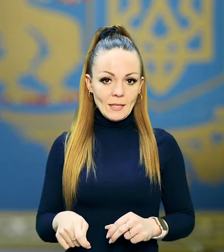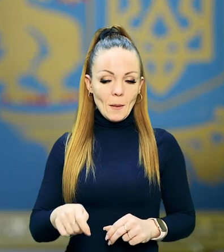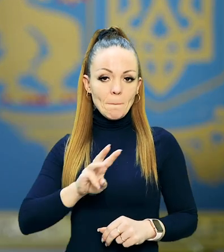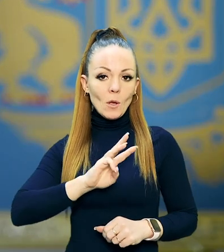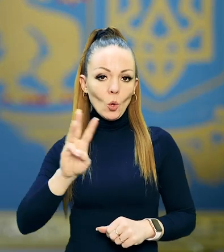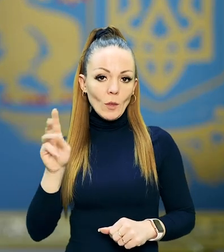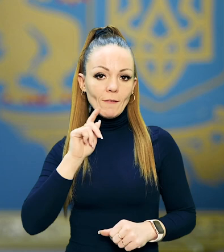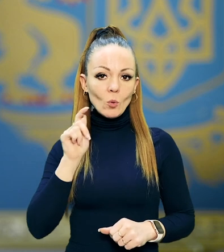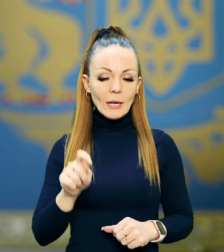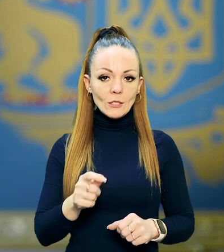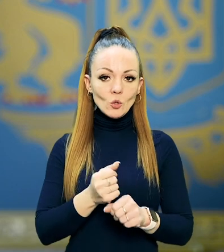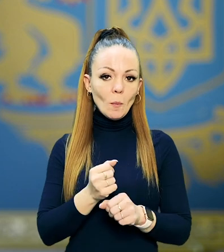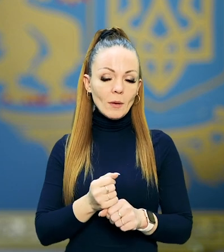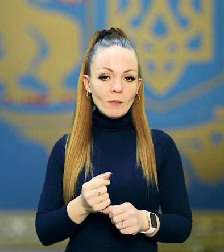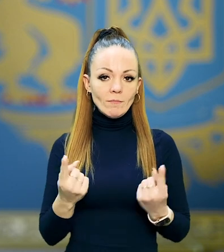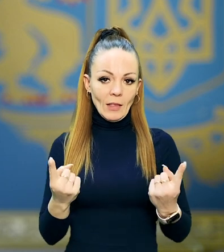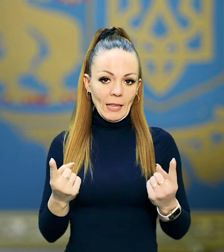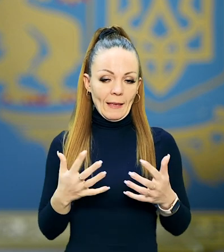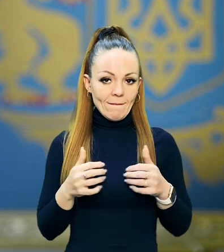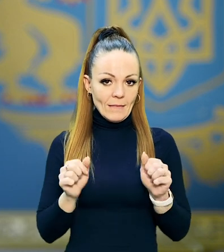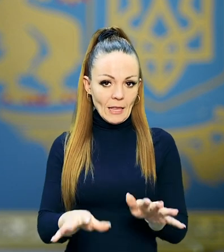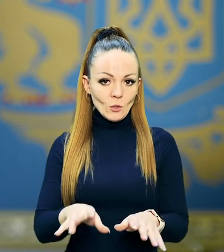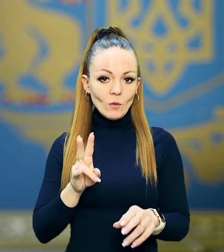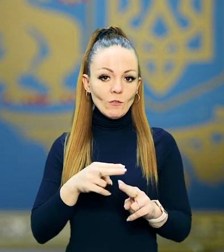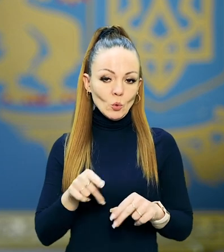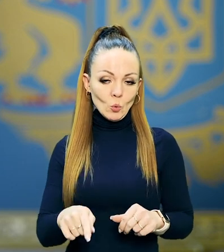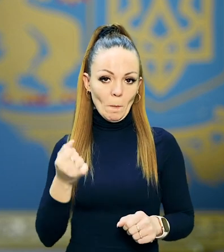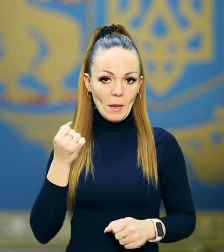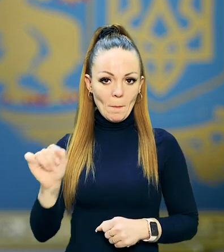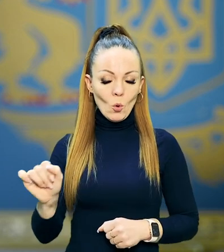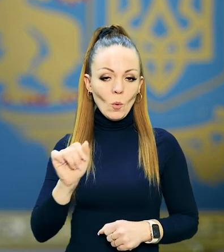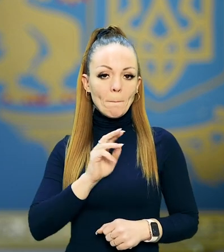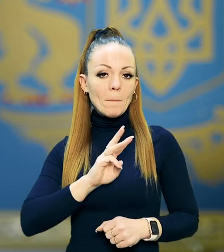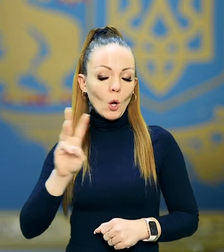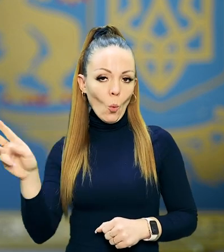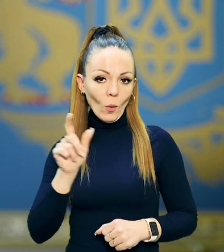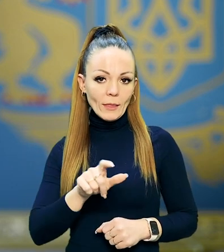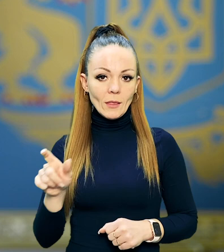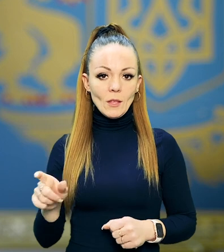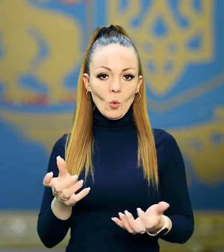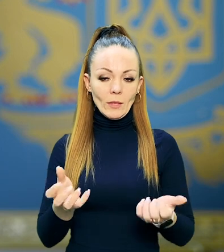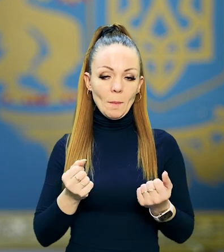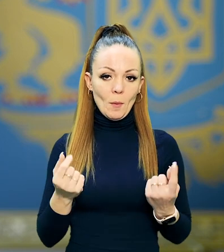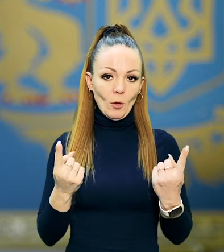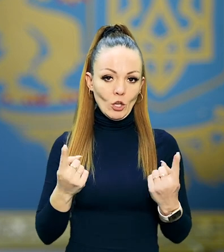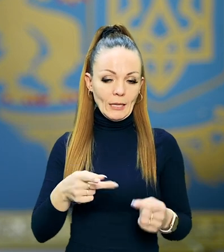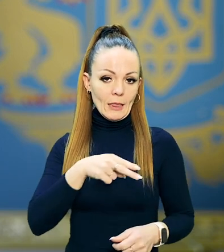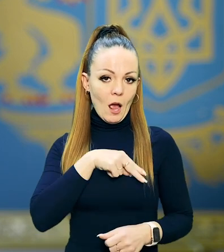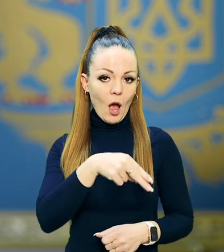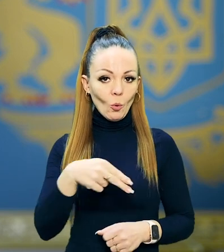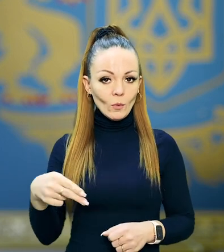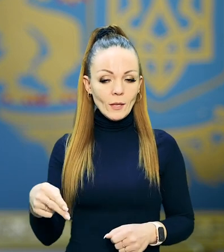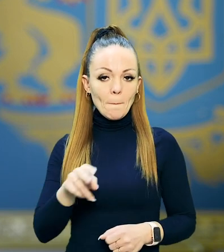Мільйони українців зробили невід'ємний внесок у цю перемогу. Мільйони отримали почесні